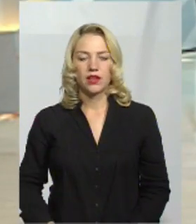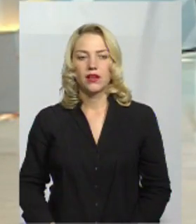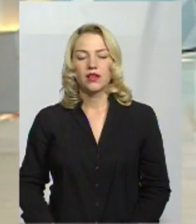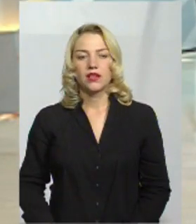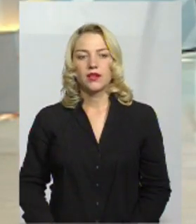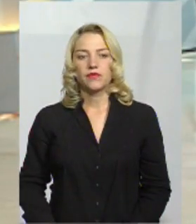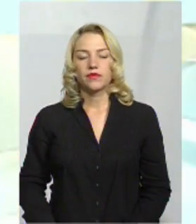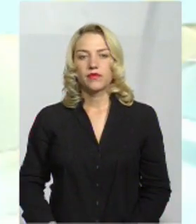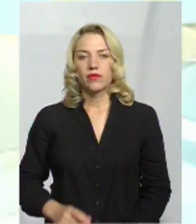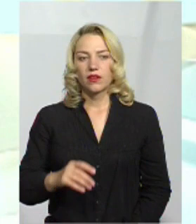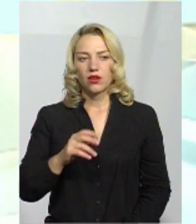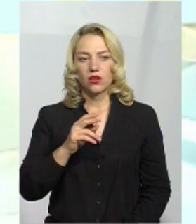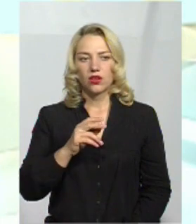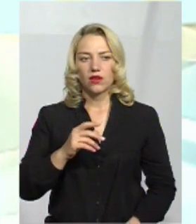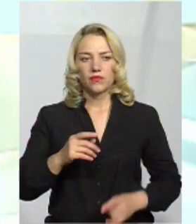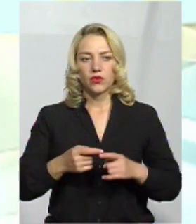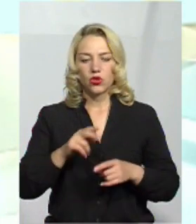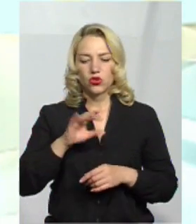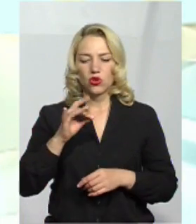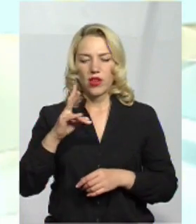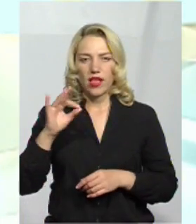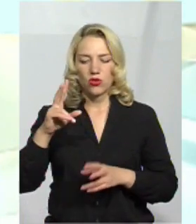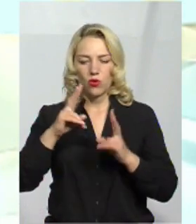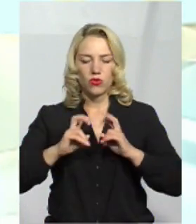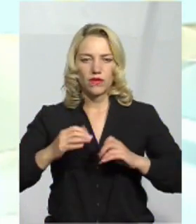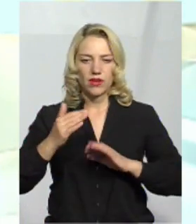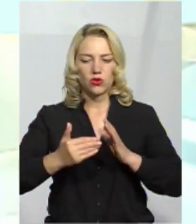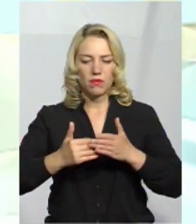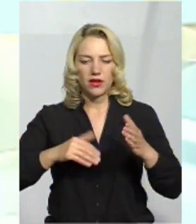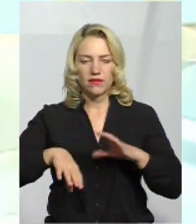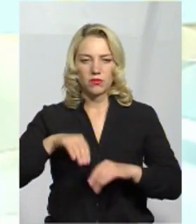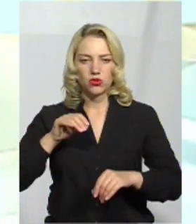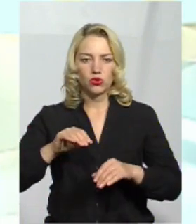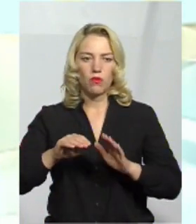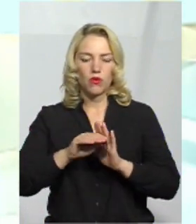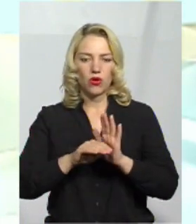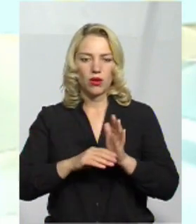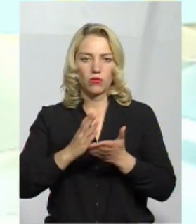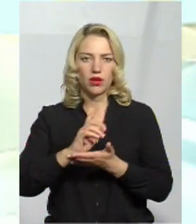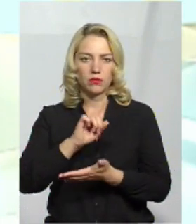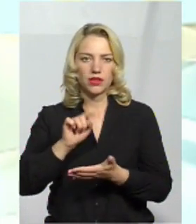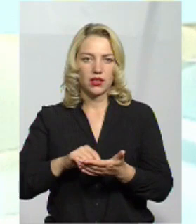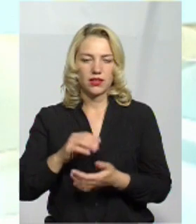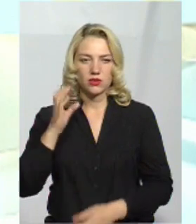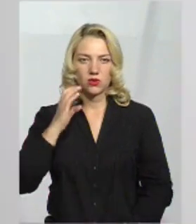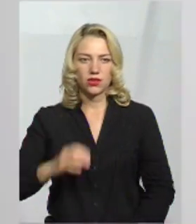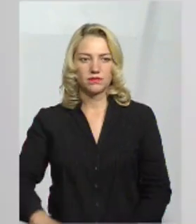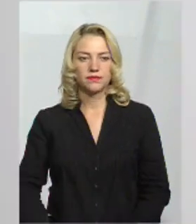Координатор Центру ЮА і Руху Чесно Олег Черненко проаналізував вашу передвиборчу програму. Має до вас питання. Слухаємо.